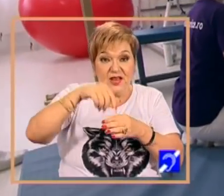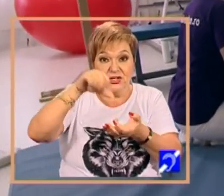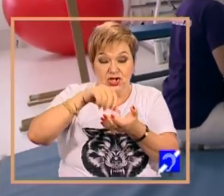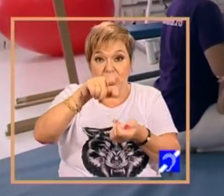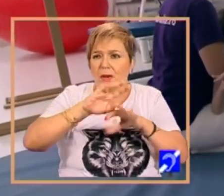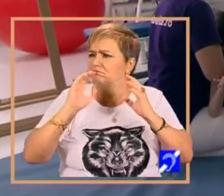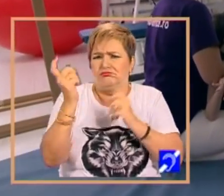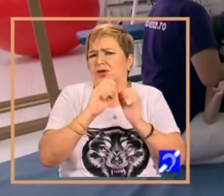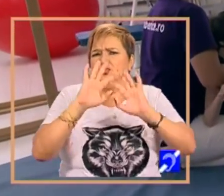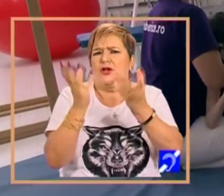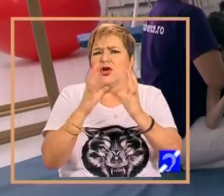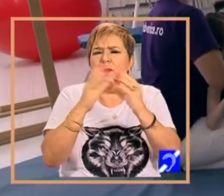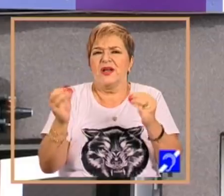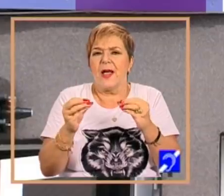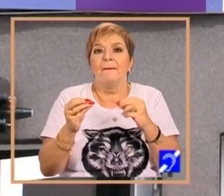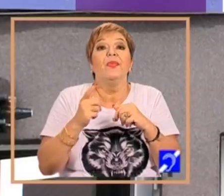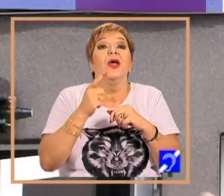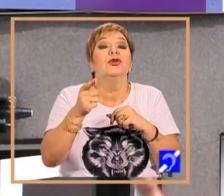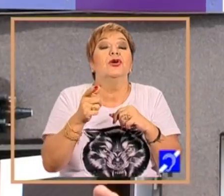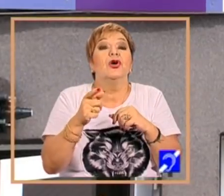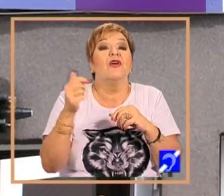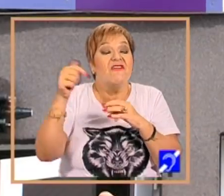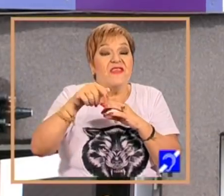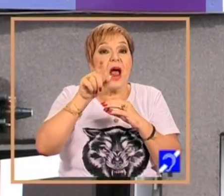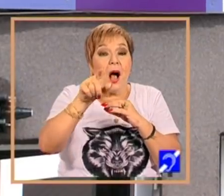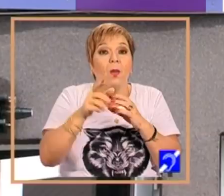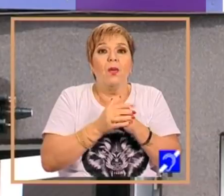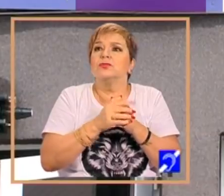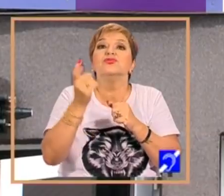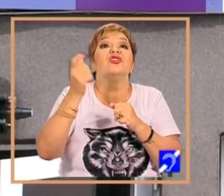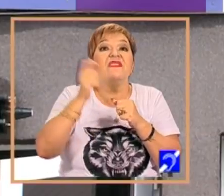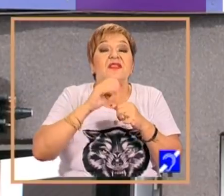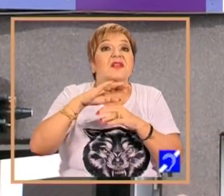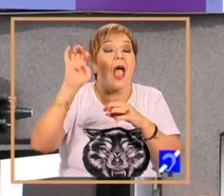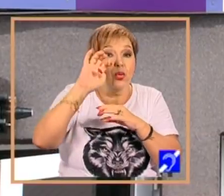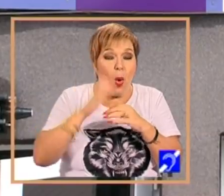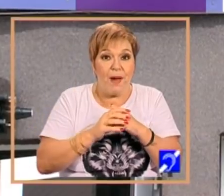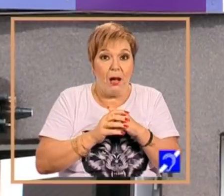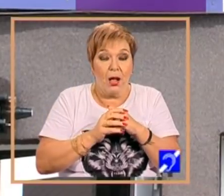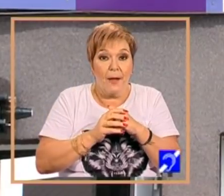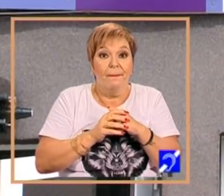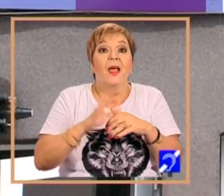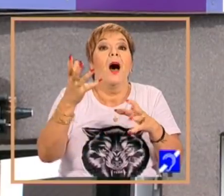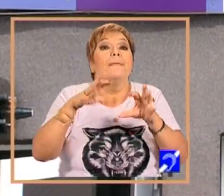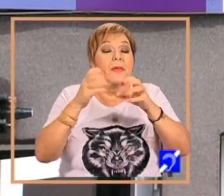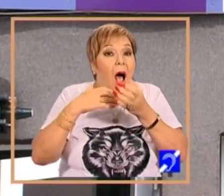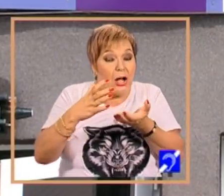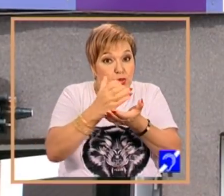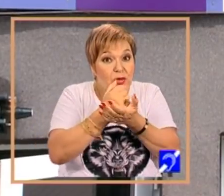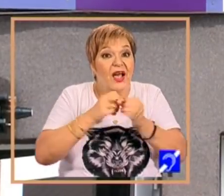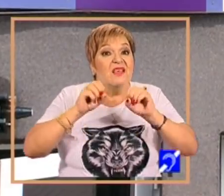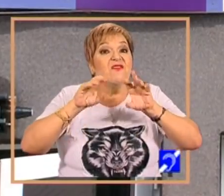toată țara, la toate centrele posibile și în toată Europa. Ei, culegem foarte multe informații prin